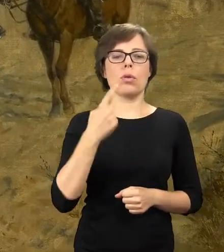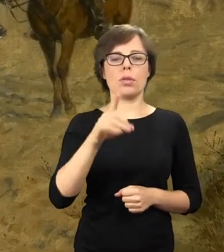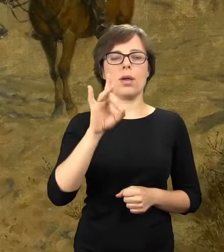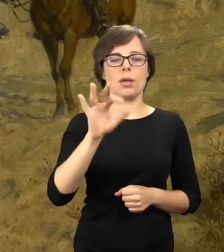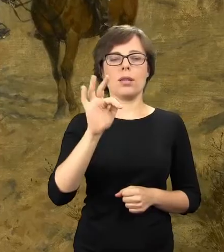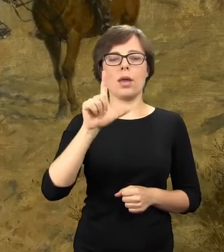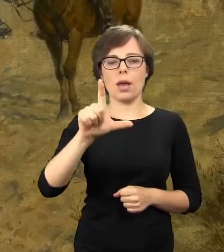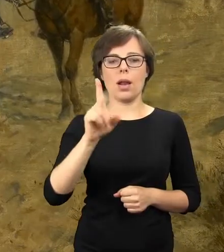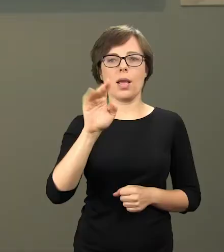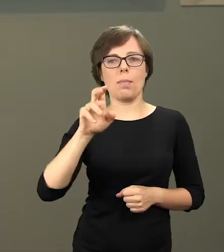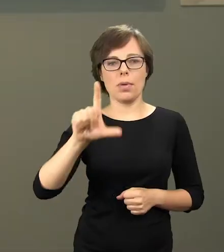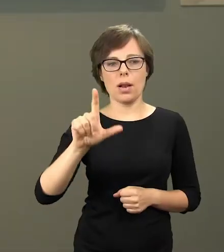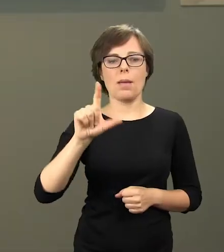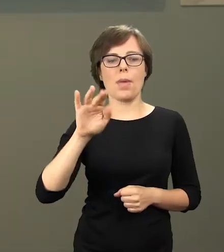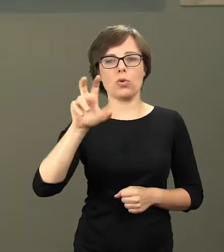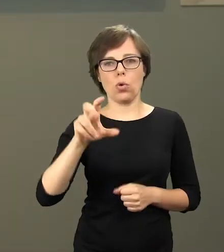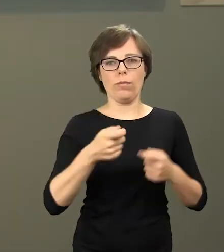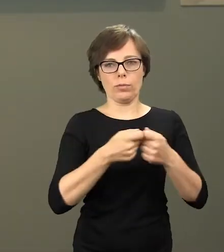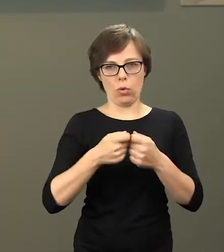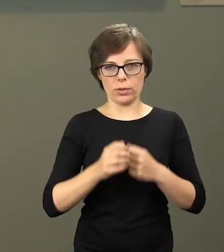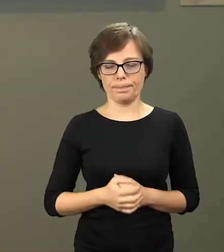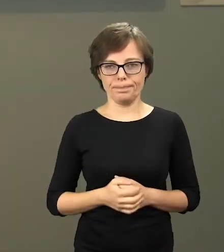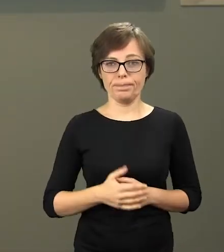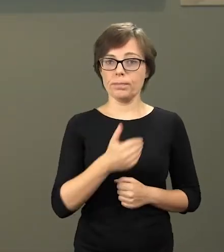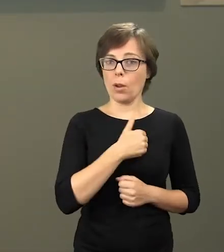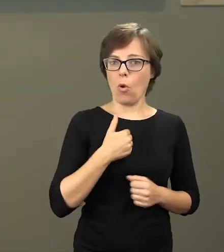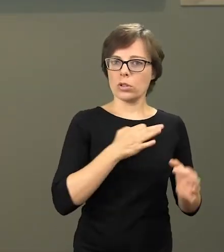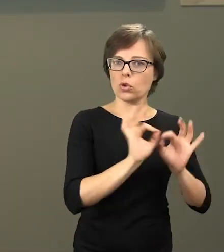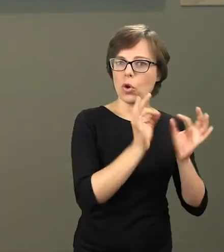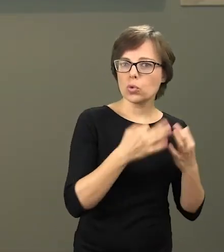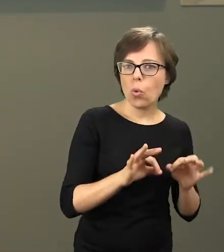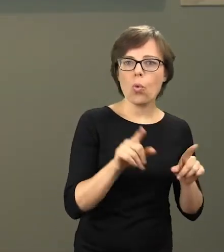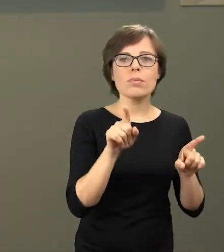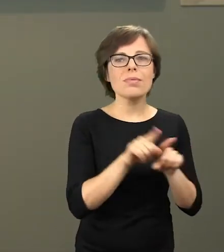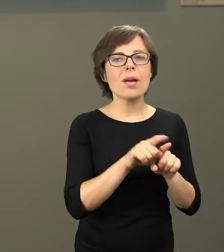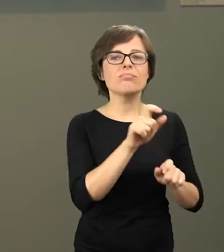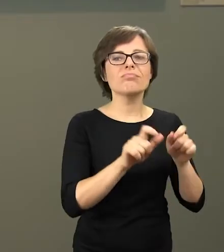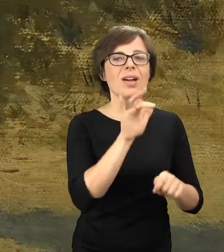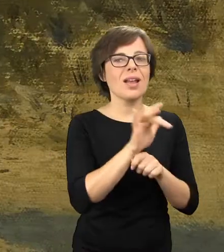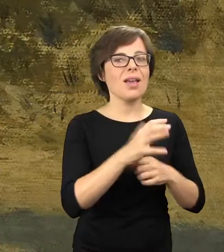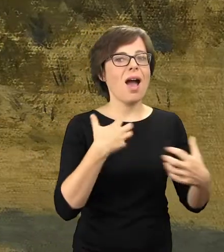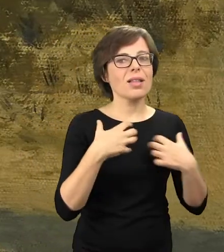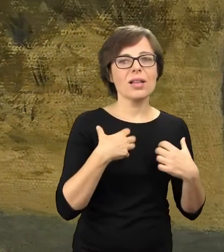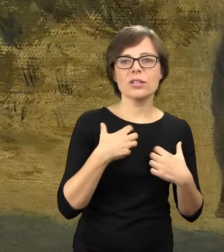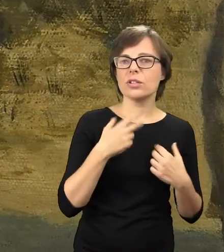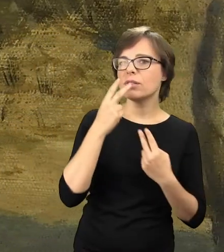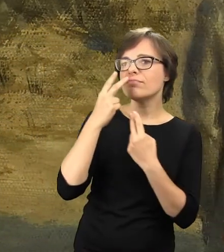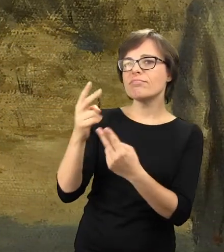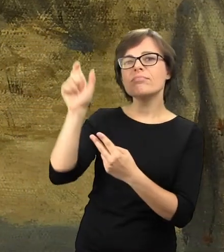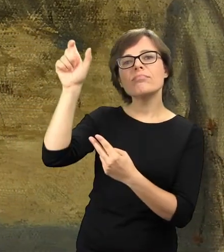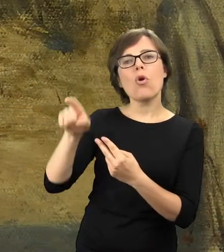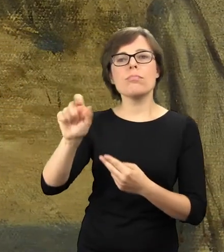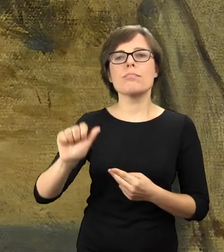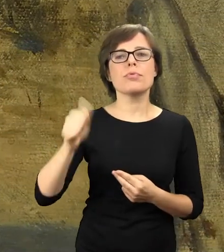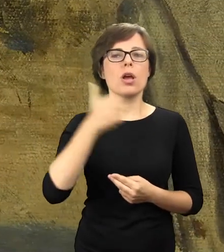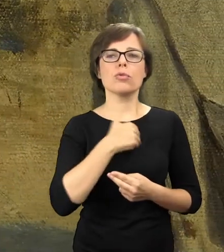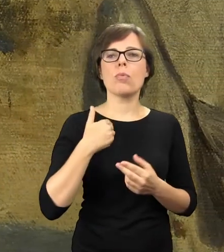Wspólnicy. Polska historia sztuki i krytyka artystyczna widziała w Maksymilianie Gierymskim prekursora